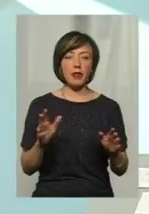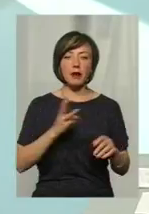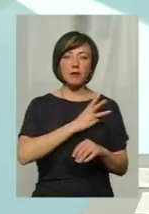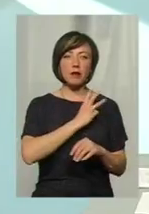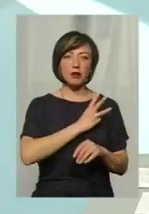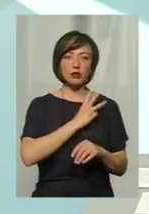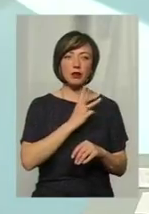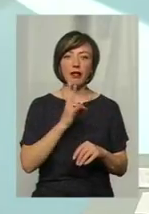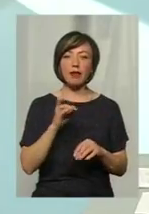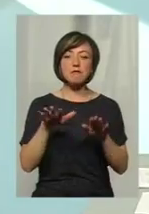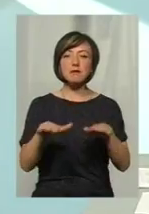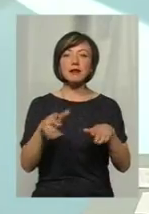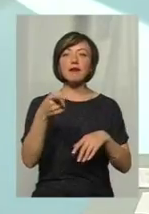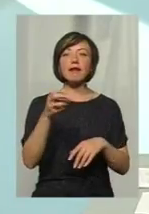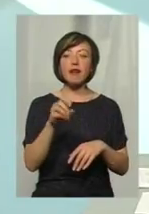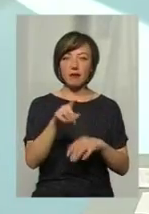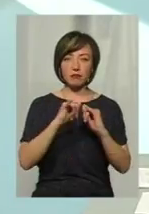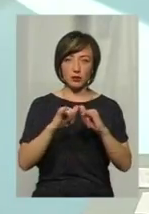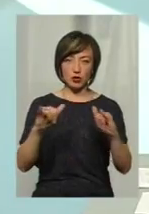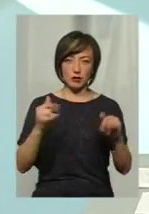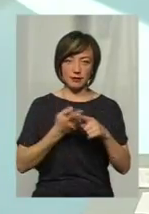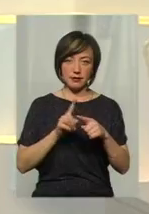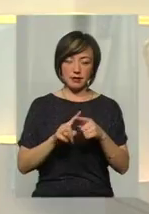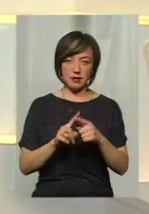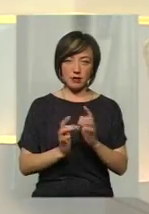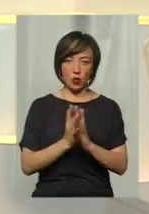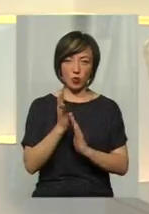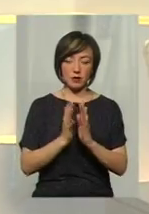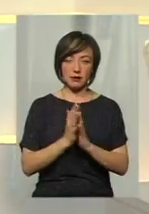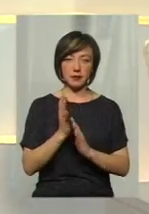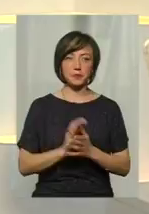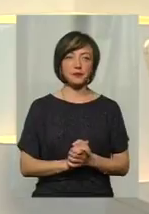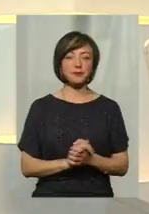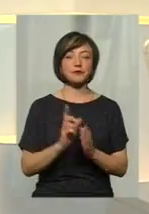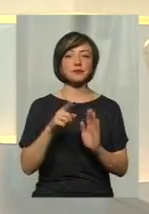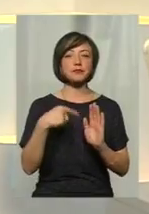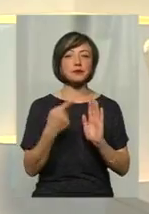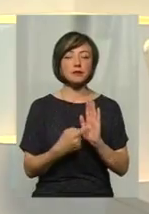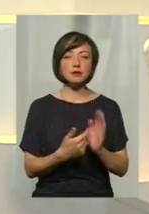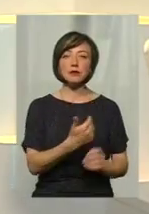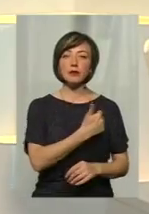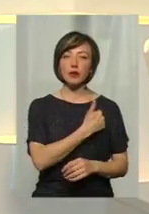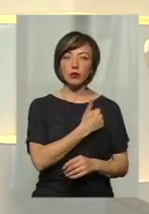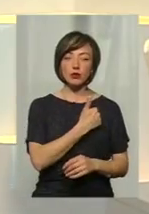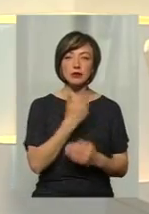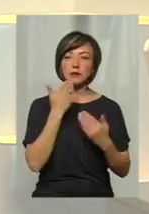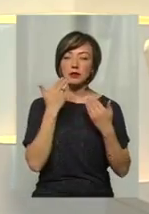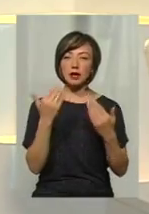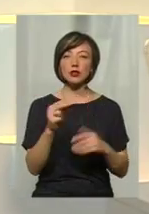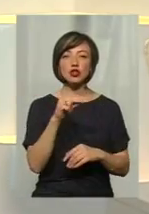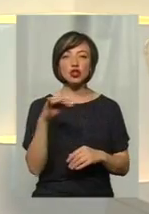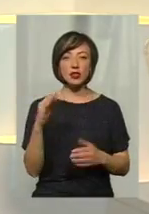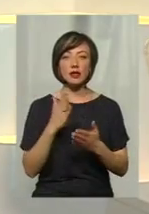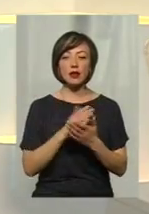в ті місця, де він поширений. Пане Володимире, хочу вас зазначити, точніше спитати, а чи є